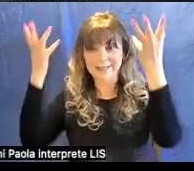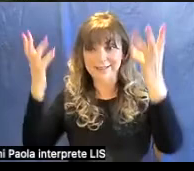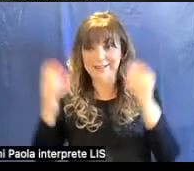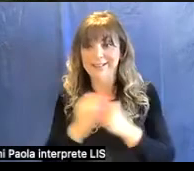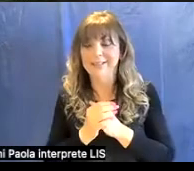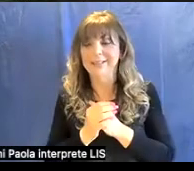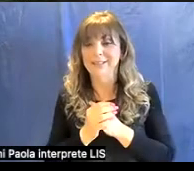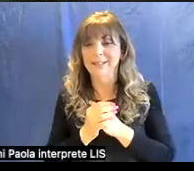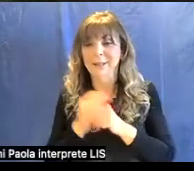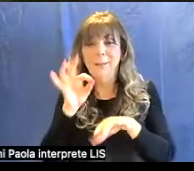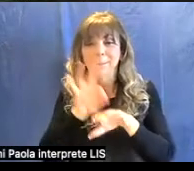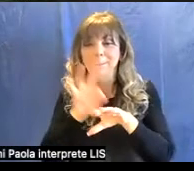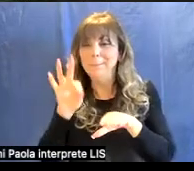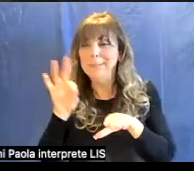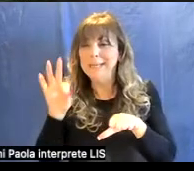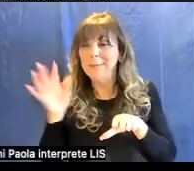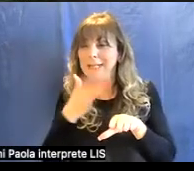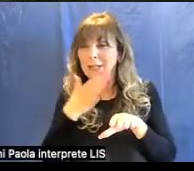pigmenti.